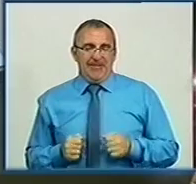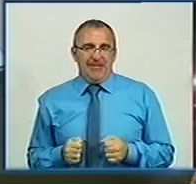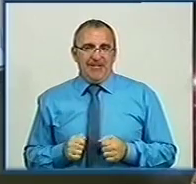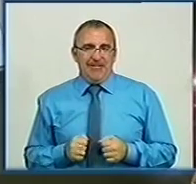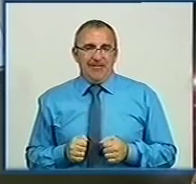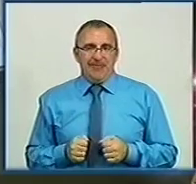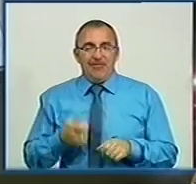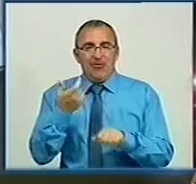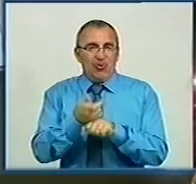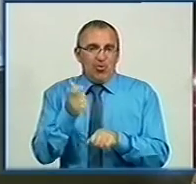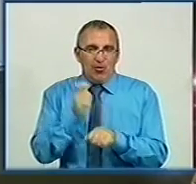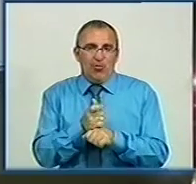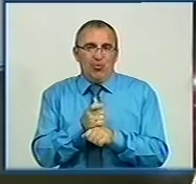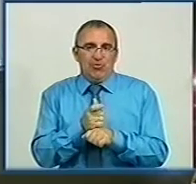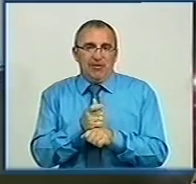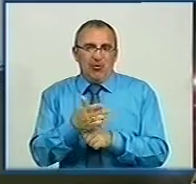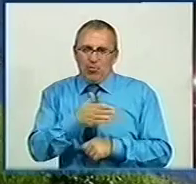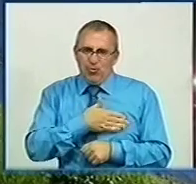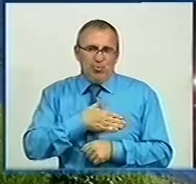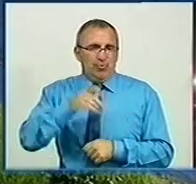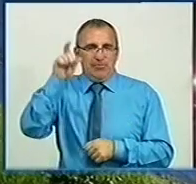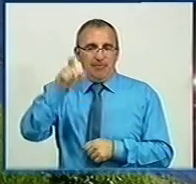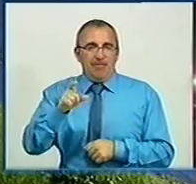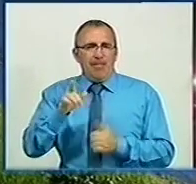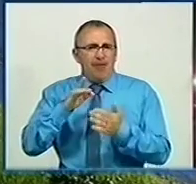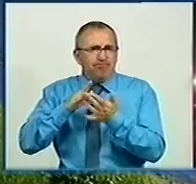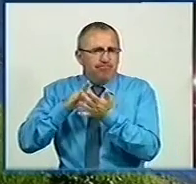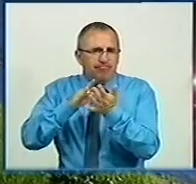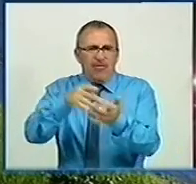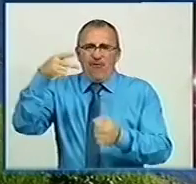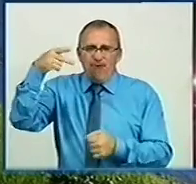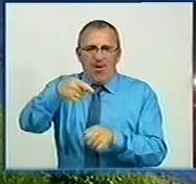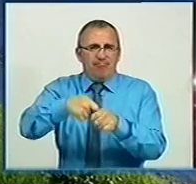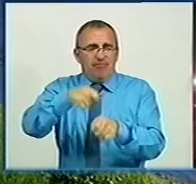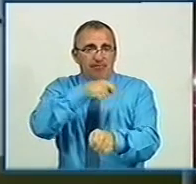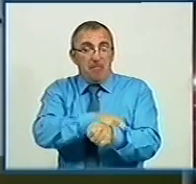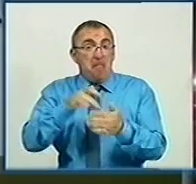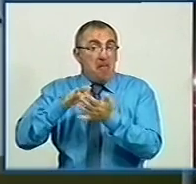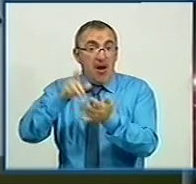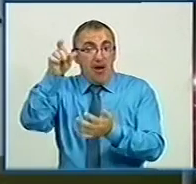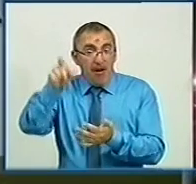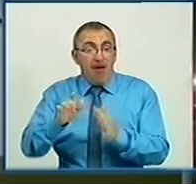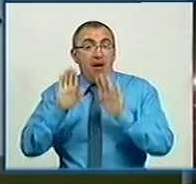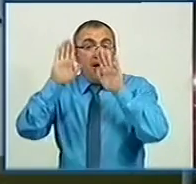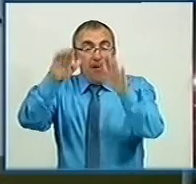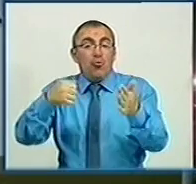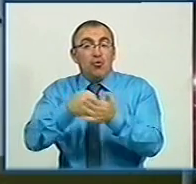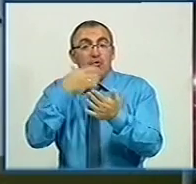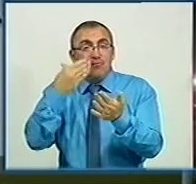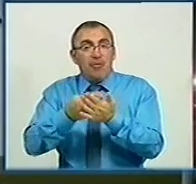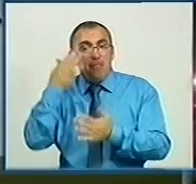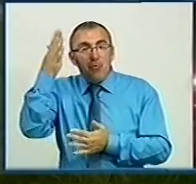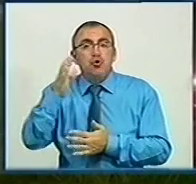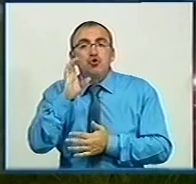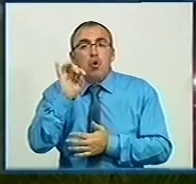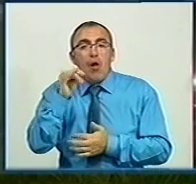Дуже такий душевний людина. Подолавши відстаню дві тисячі кілометрів, мандрівник дістався до своєї мрії – Соловецьких